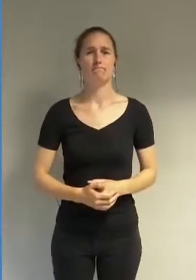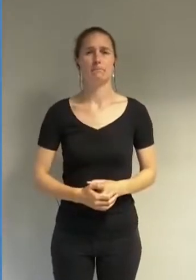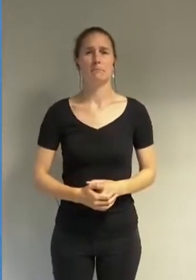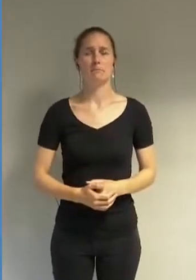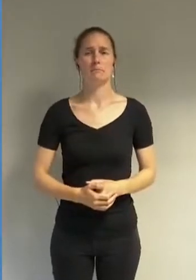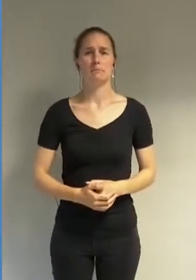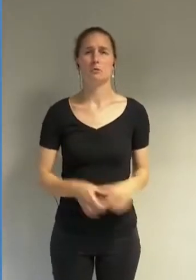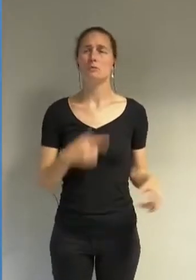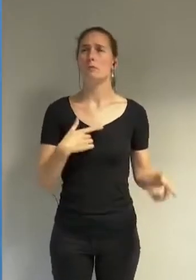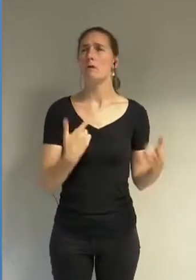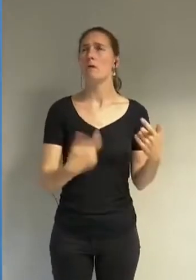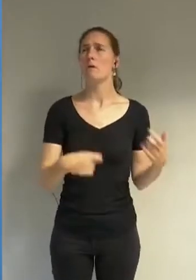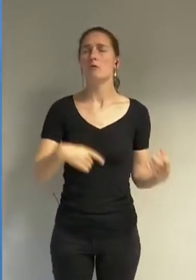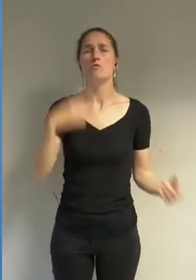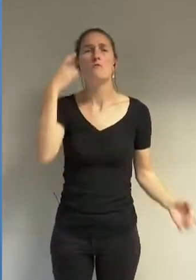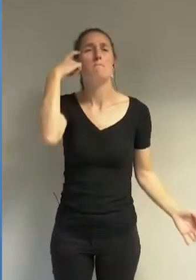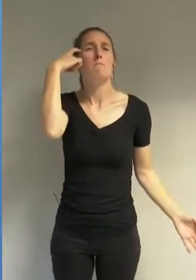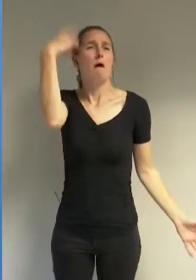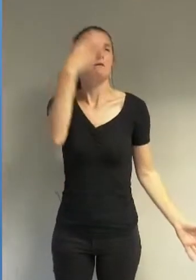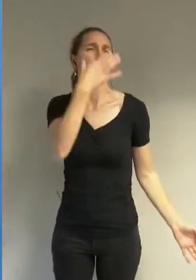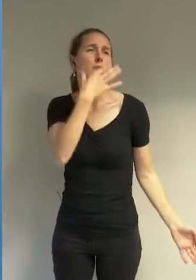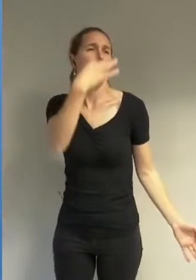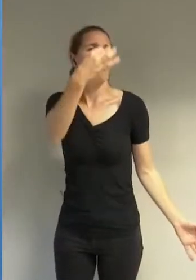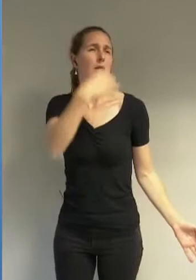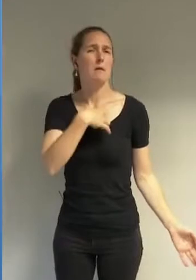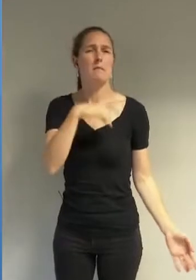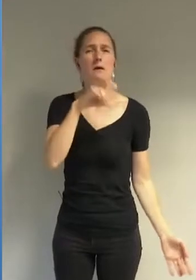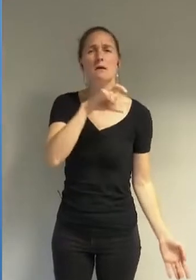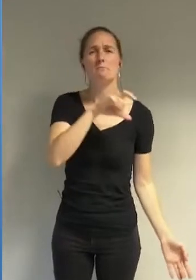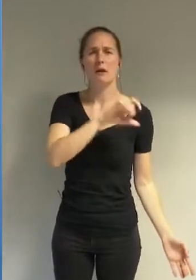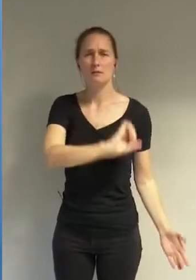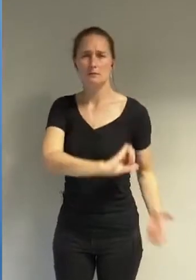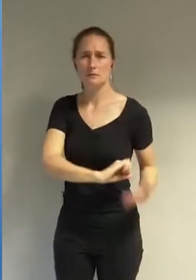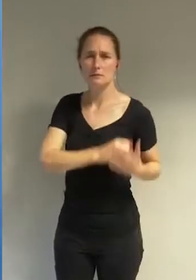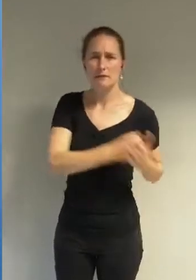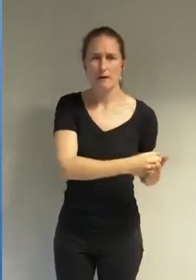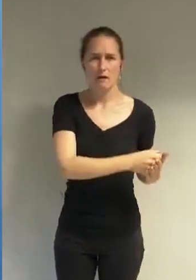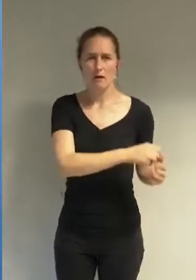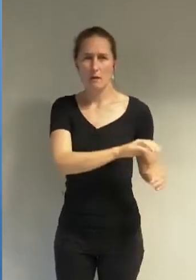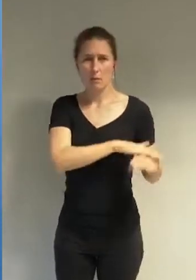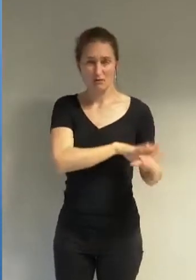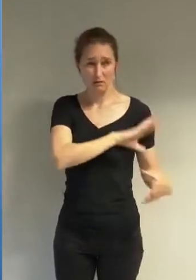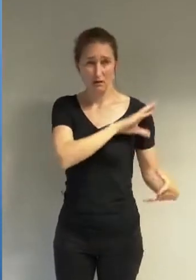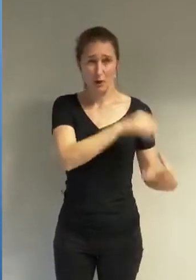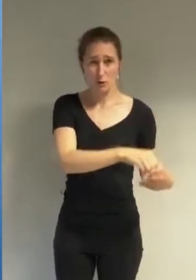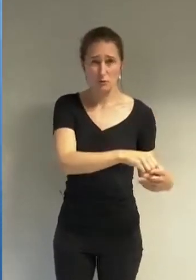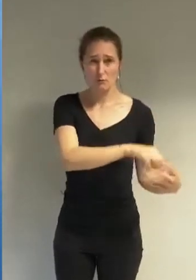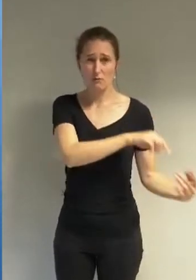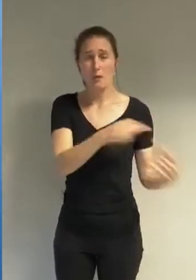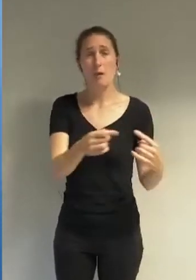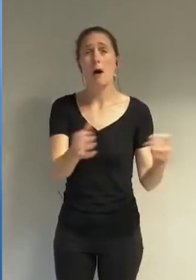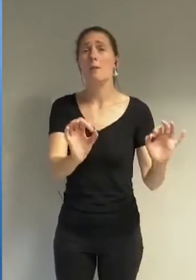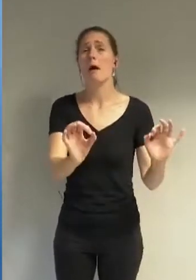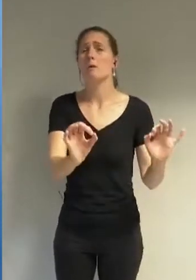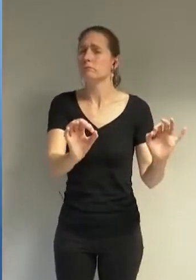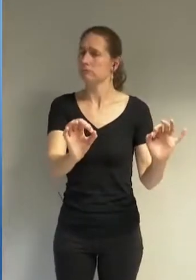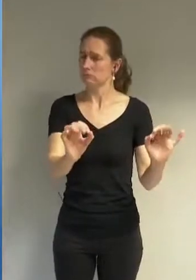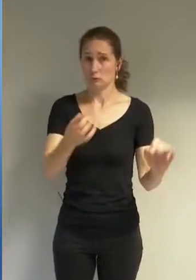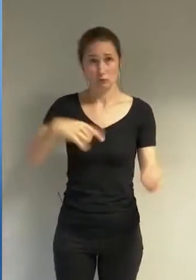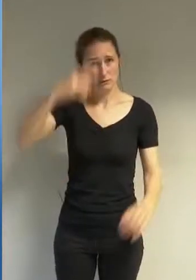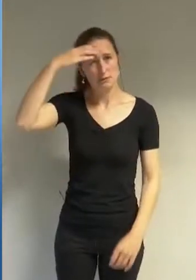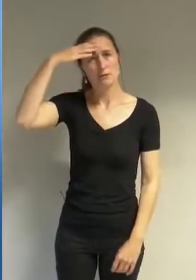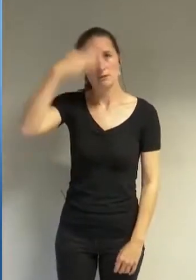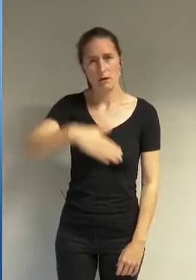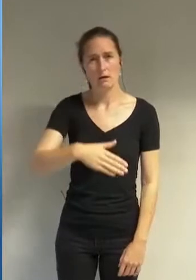que cette conception d'un islam rigoriste et politisé ne fait pas débat nous le savons c'est un fait il divise les